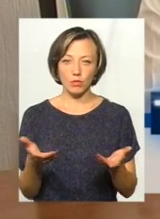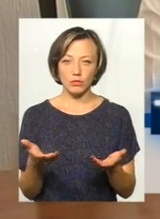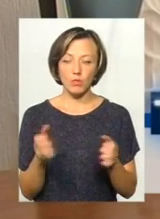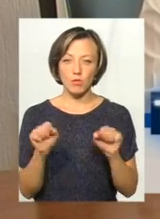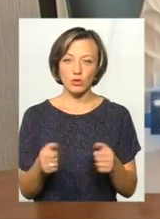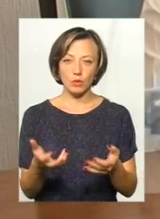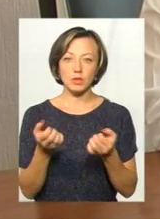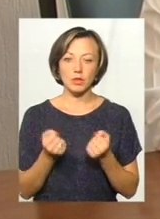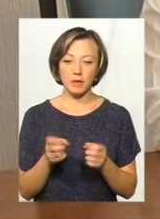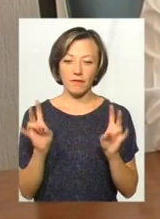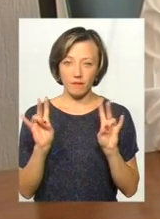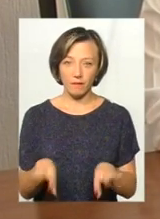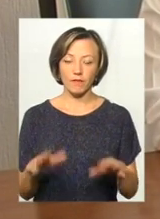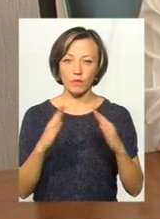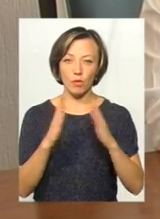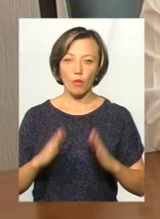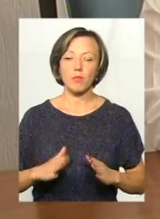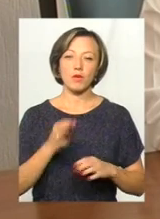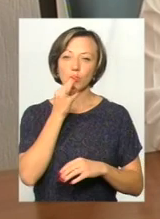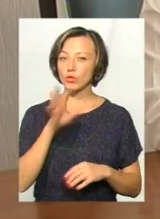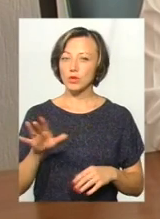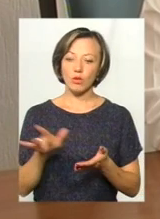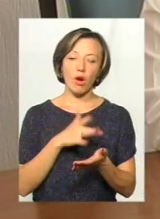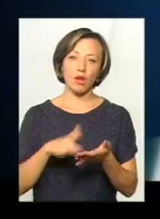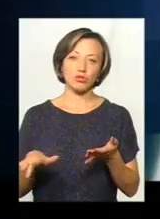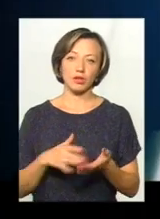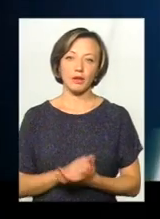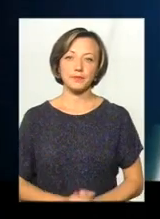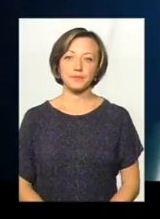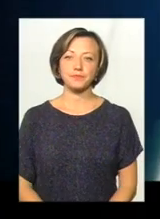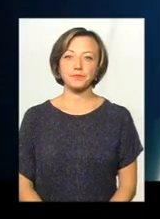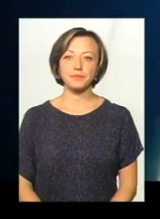який можна отримати, не виходячи з дому, з будь-якого гаджета і так далі.